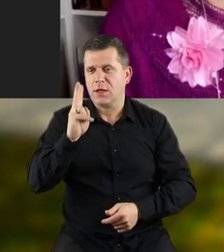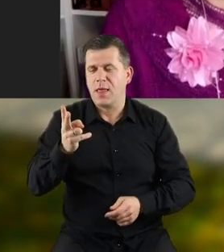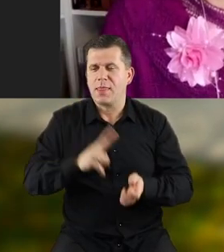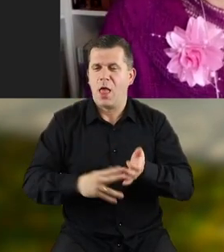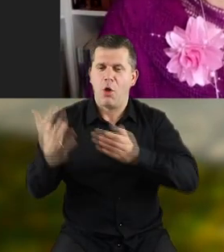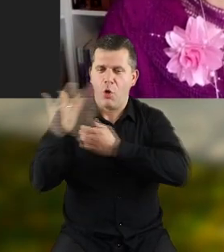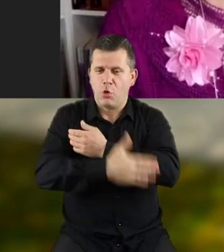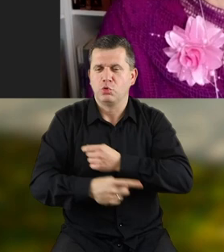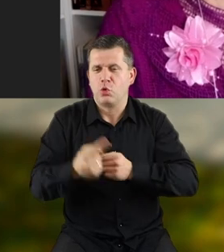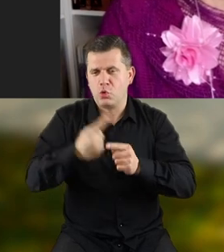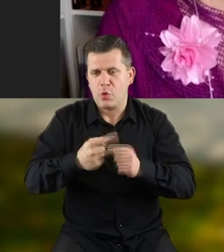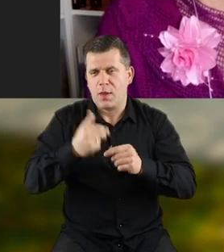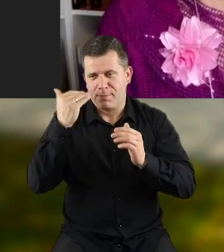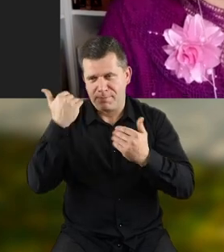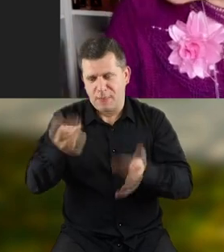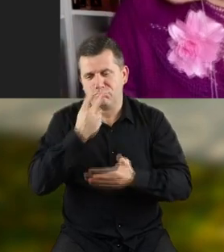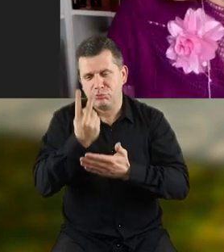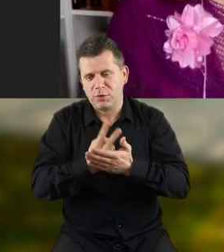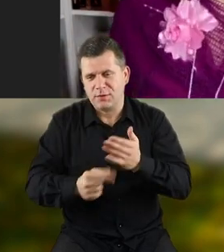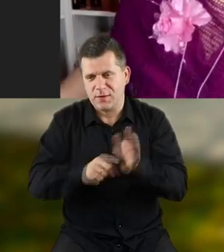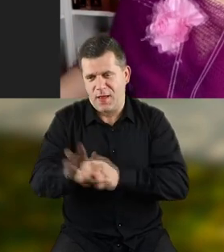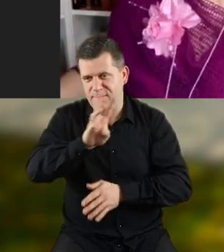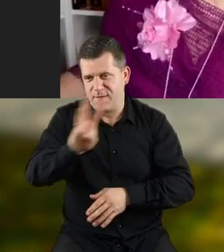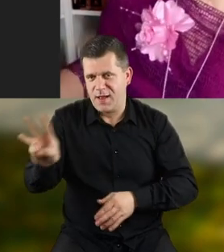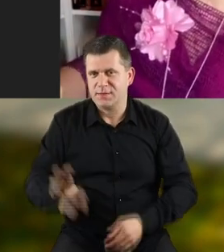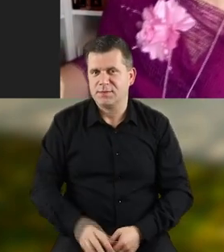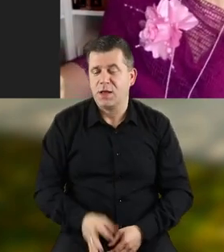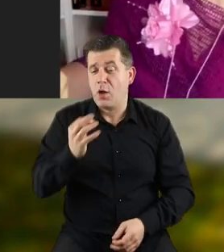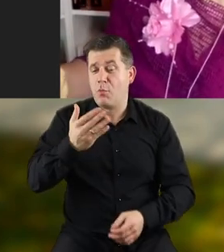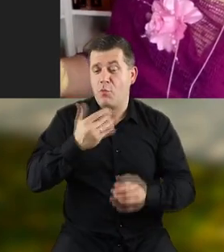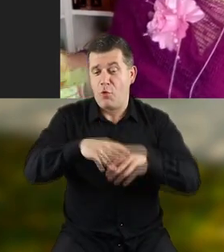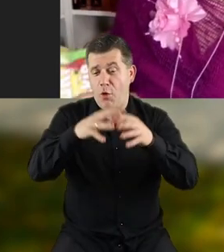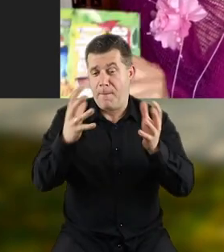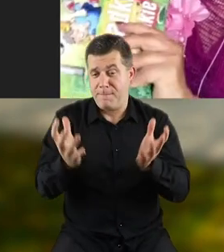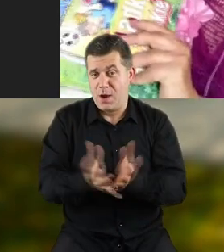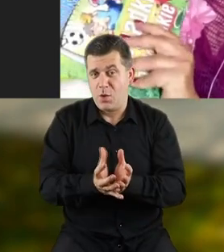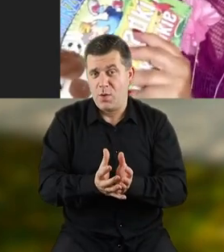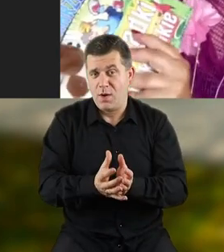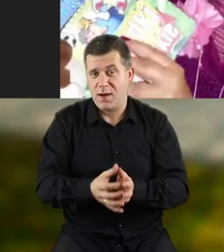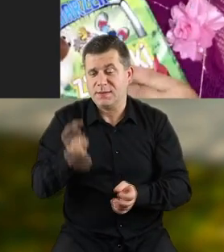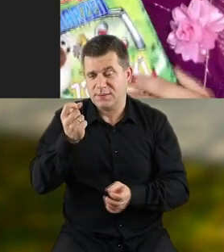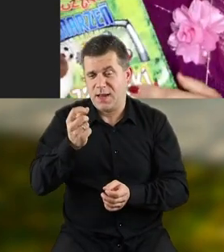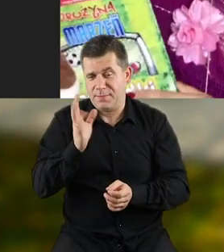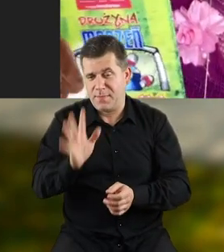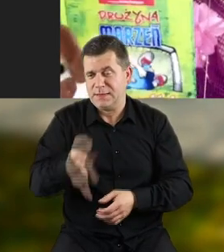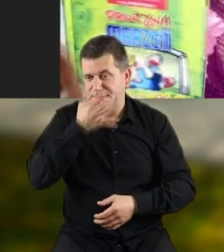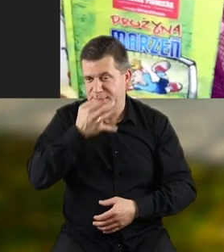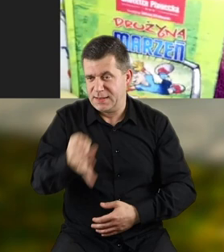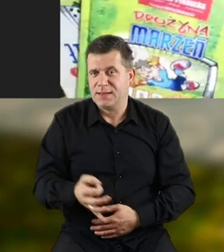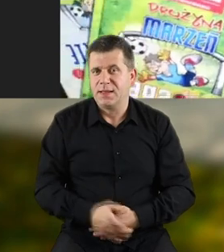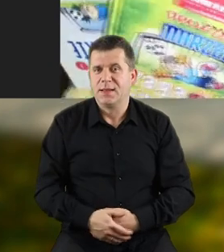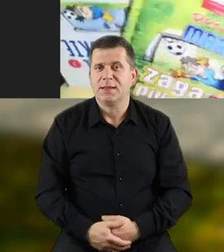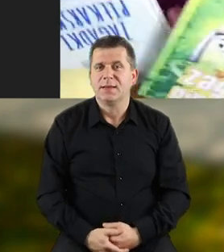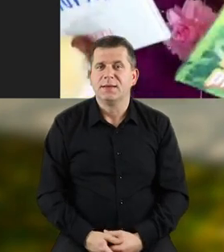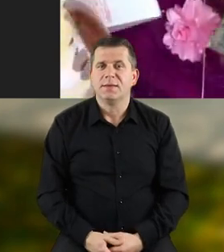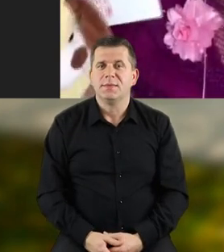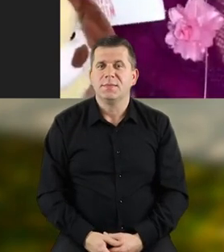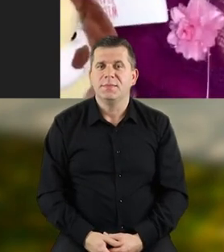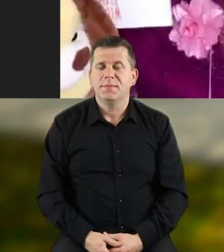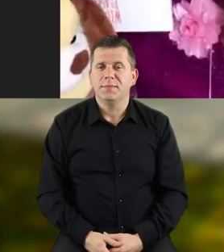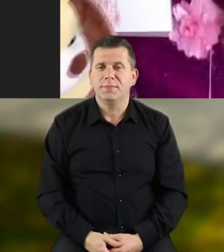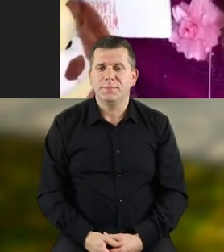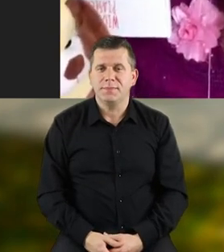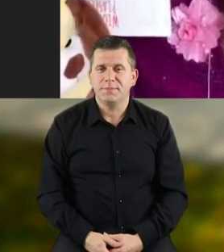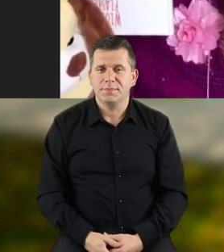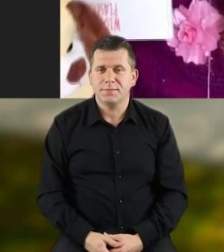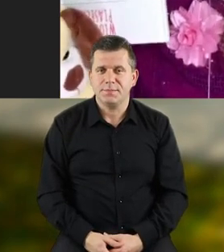na koniec Wam troszeczkę tych wierszyków przeczytam, a jak już mówię o piłce, zaraz wrócimy do pytań, to słuchajcie,